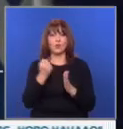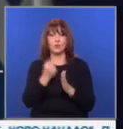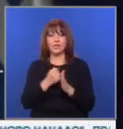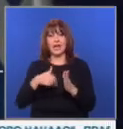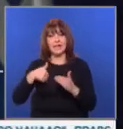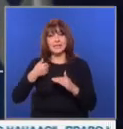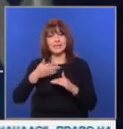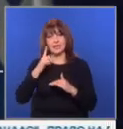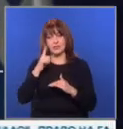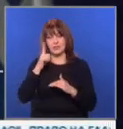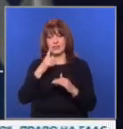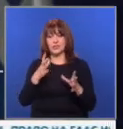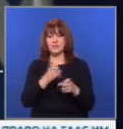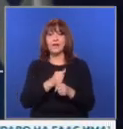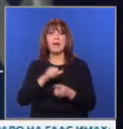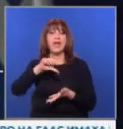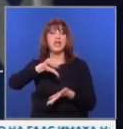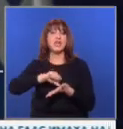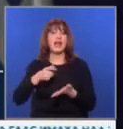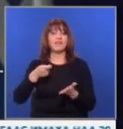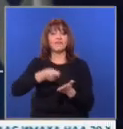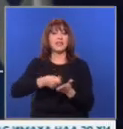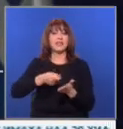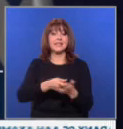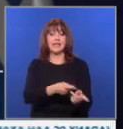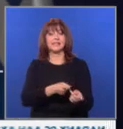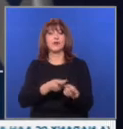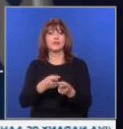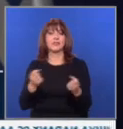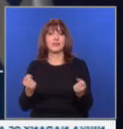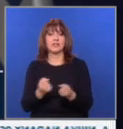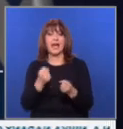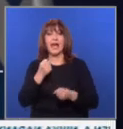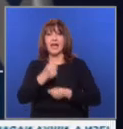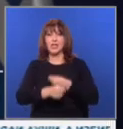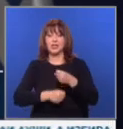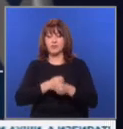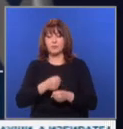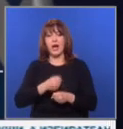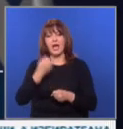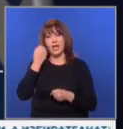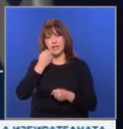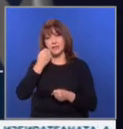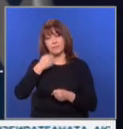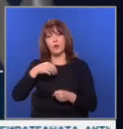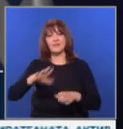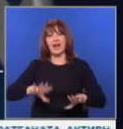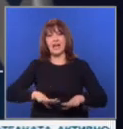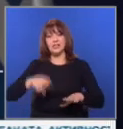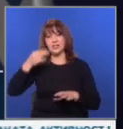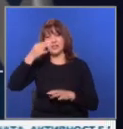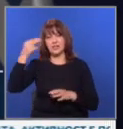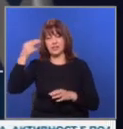следващите дни ще разкрием как Иран финансира терористичните дейности на Хизбула, като използва граждански институции, асоциации и